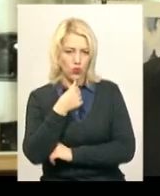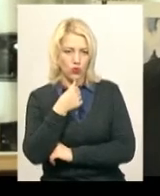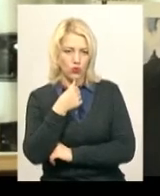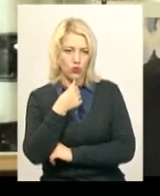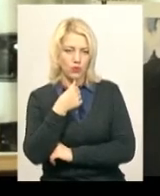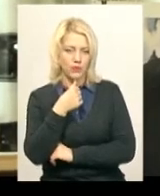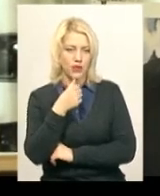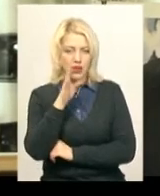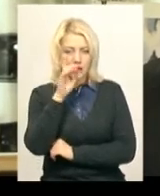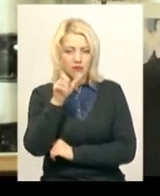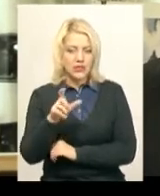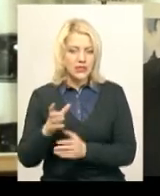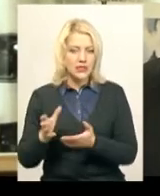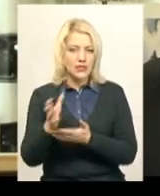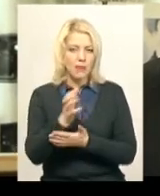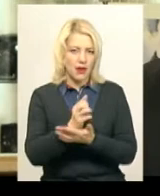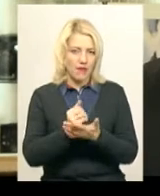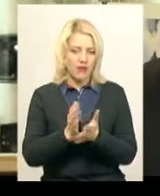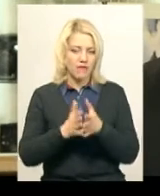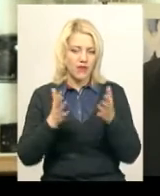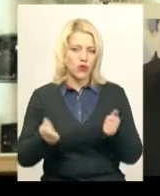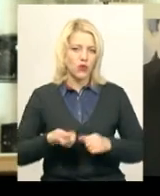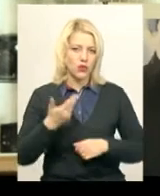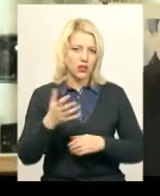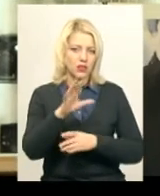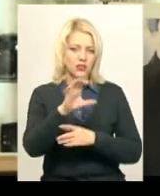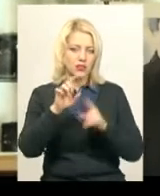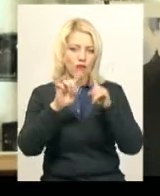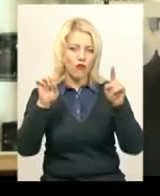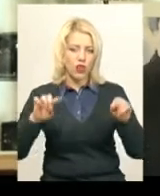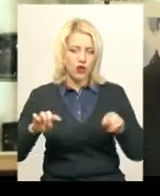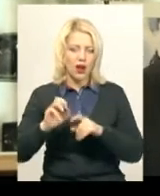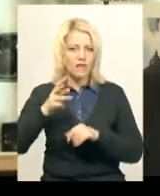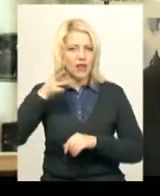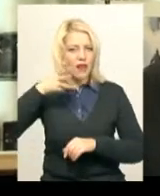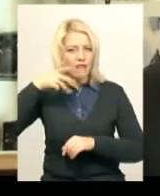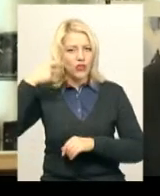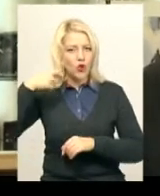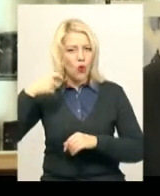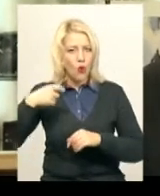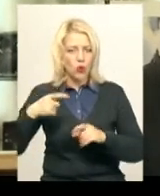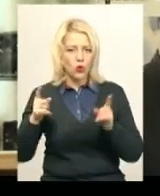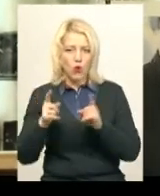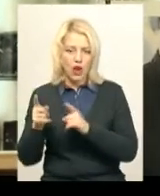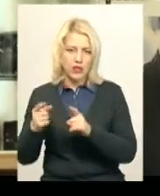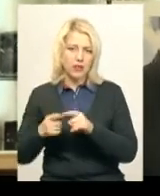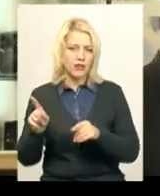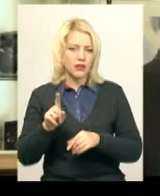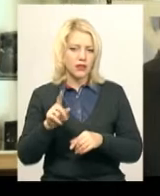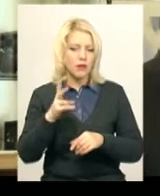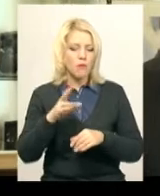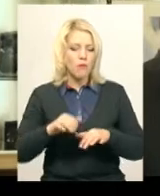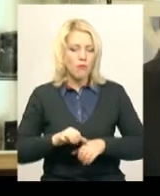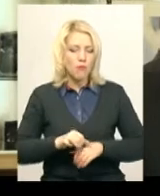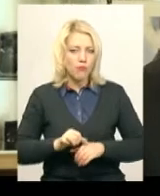Він зібрав велику кількість фотографій, також відеороліків про події на Майдані, які потім